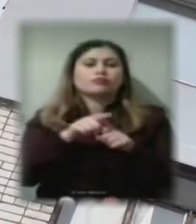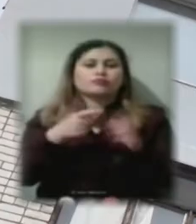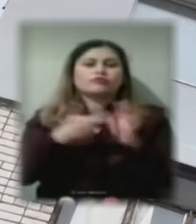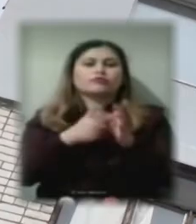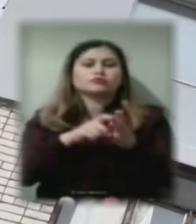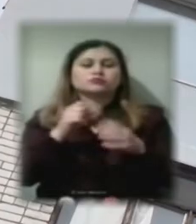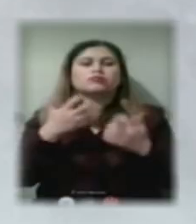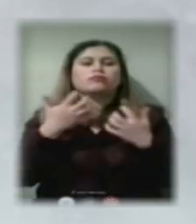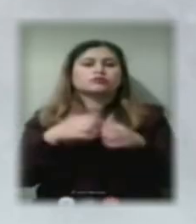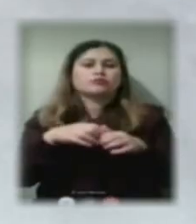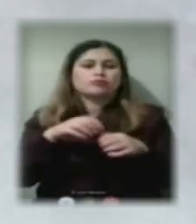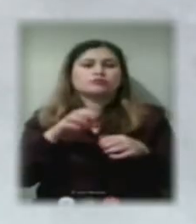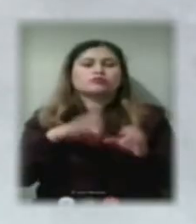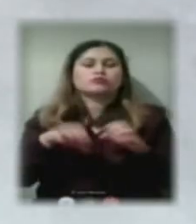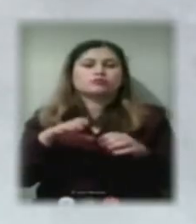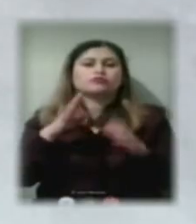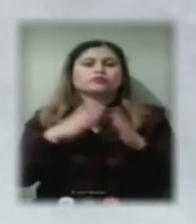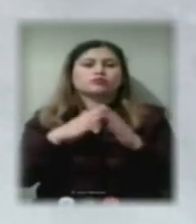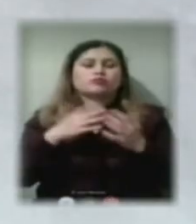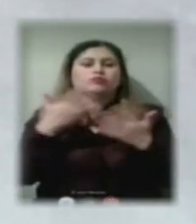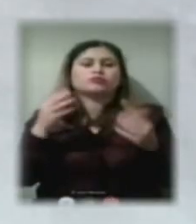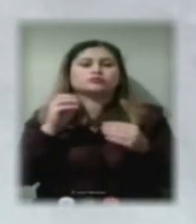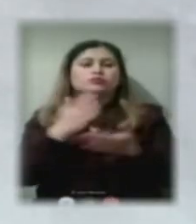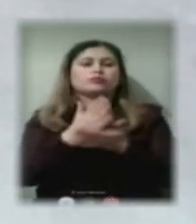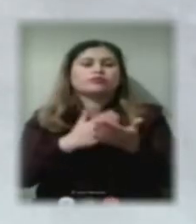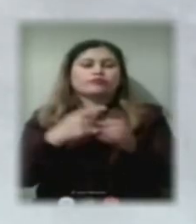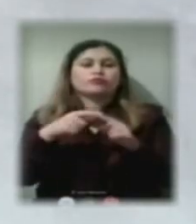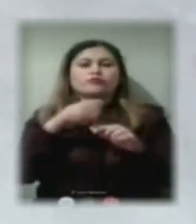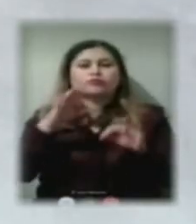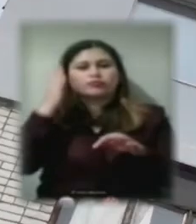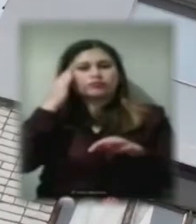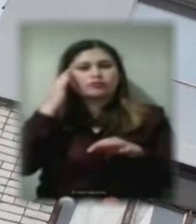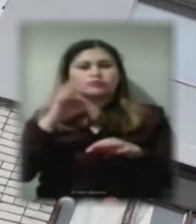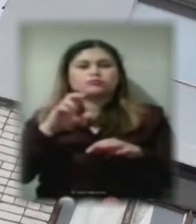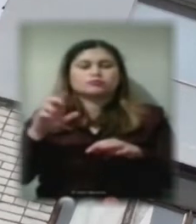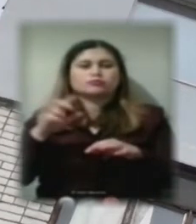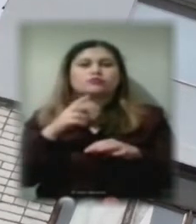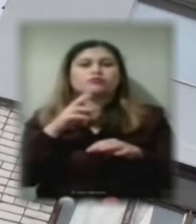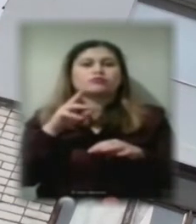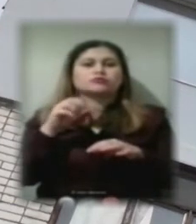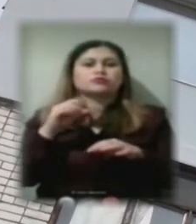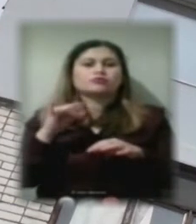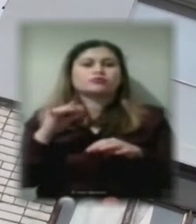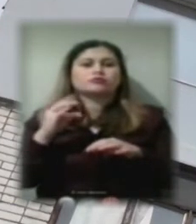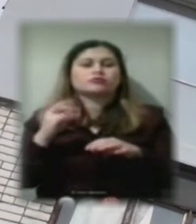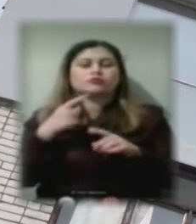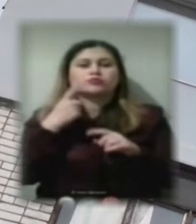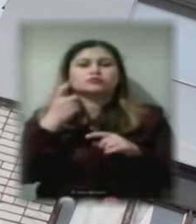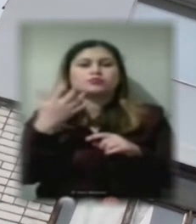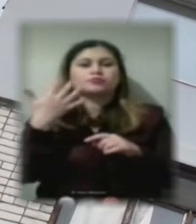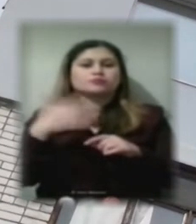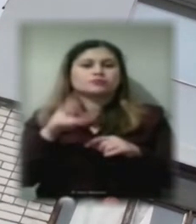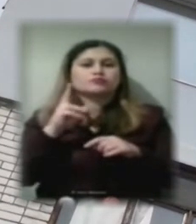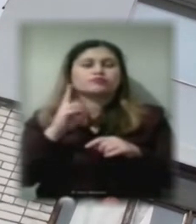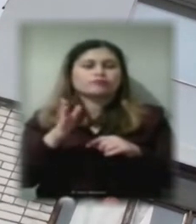опаленням у будинку більше половини, говорить голова правління ОСББ Валентина Чепуренко. Зі 150 квартир 94